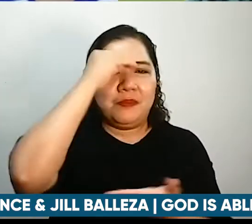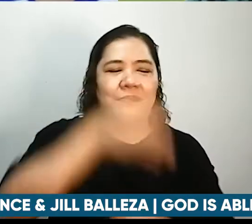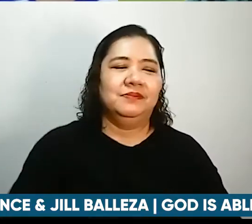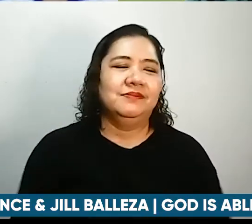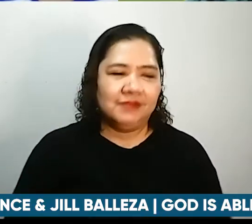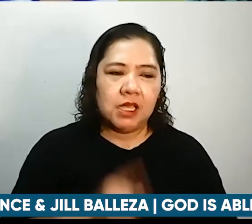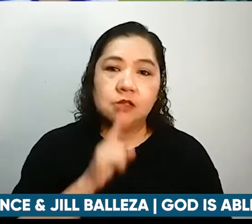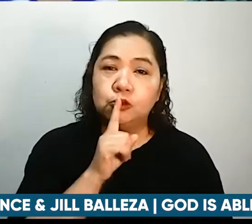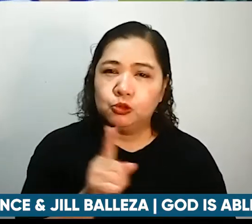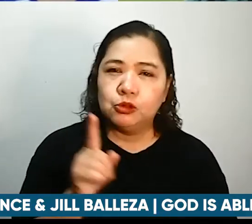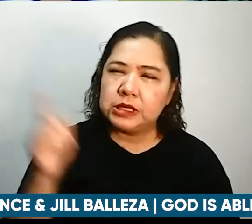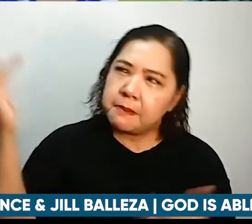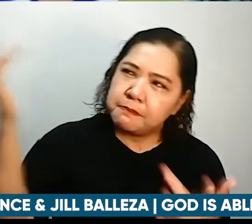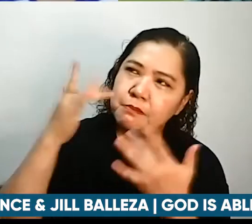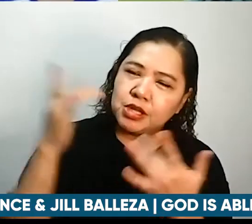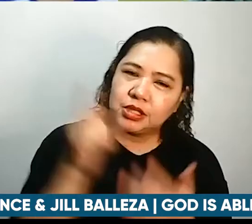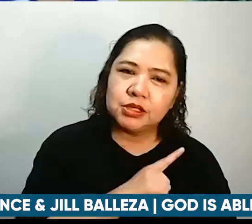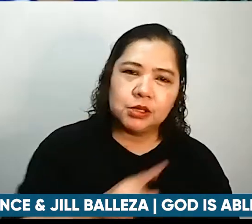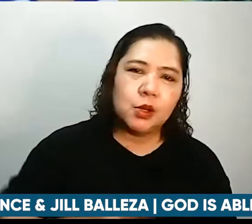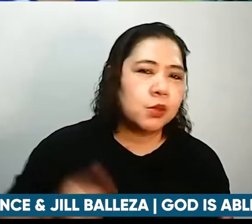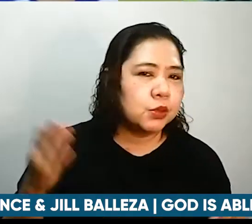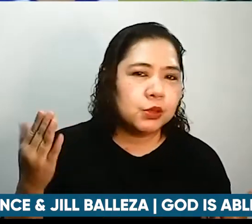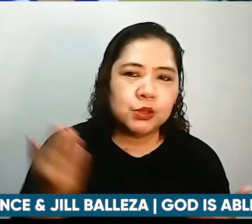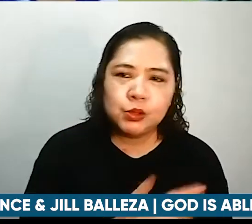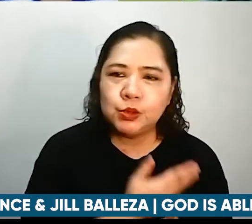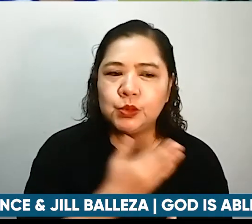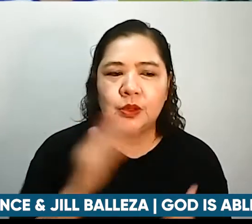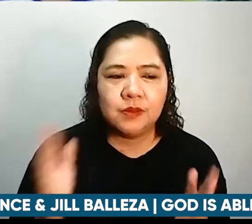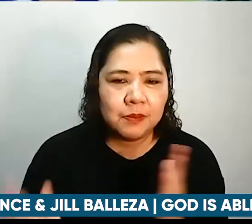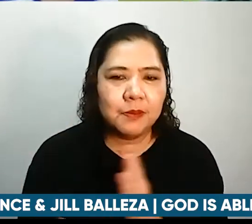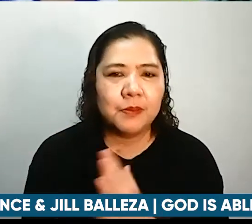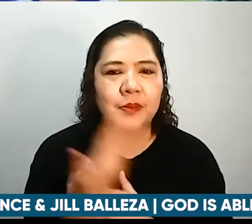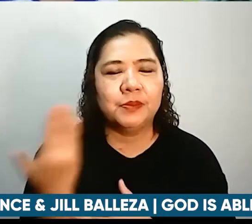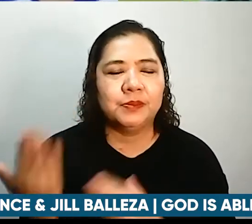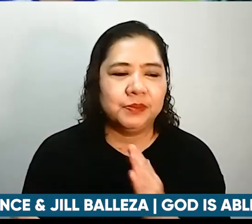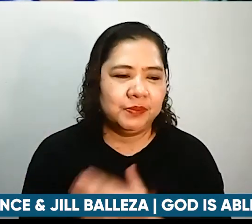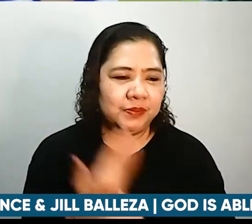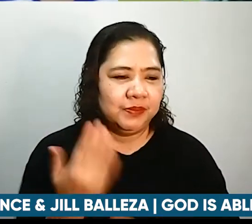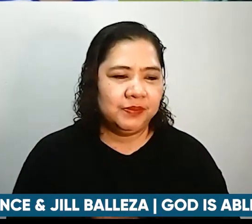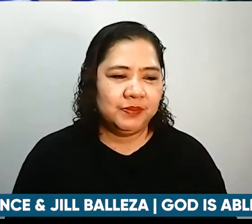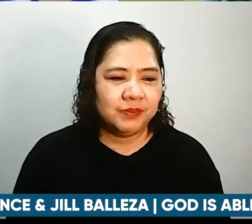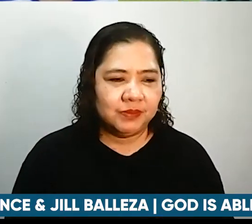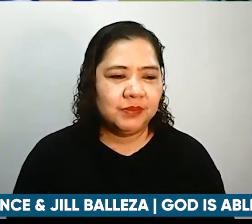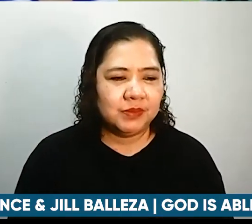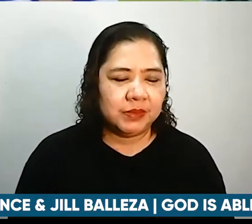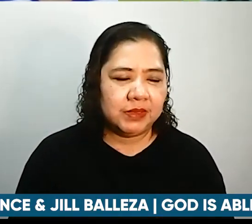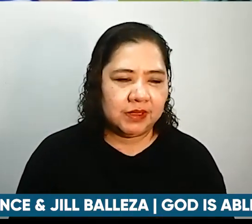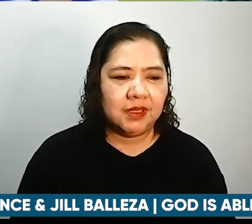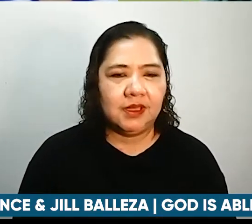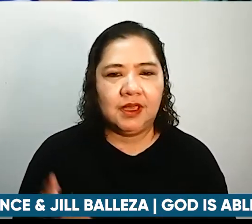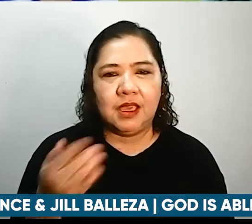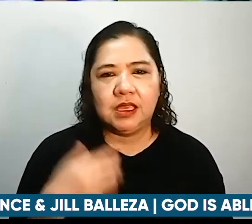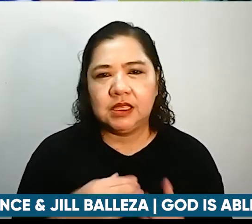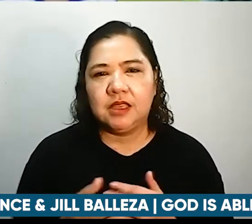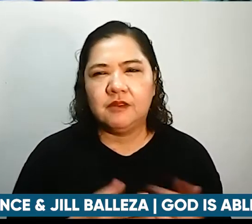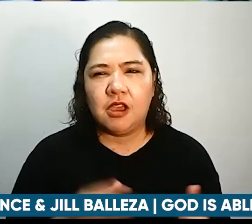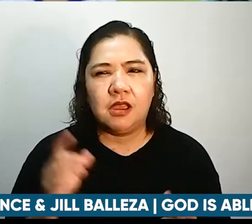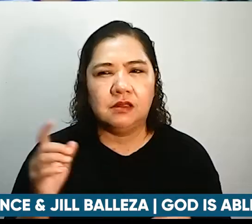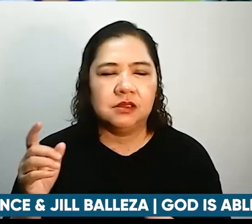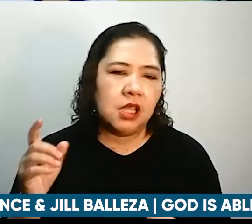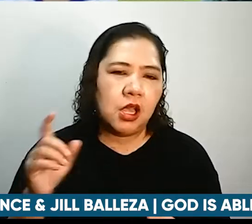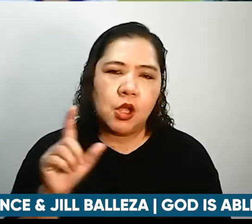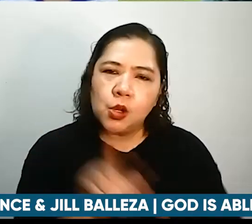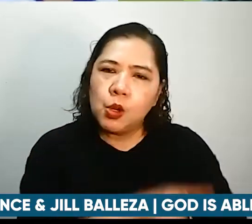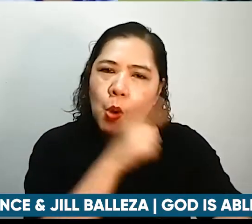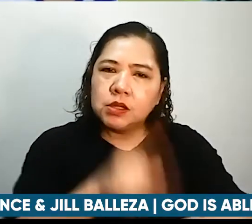talagang new every morning at new every camp so thank you Lord na-bless mo po kahit po matagal na nating volunteer si Kuya Lance si Ate